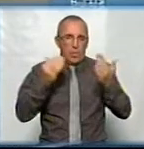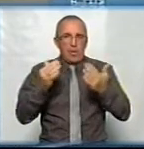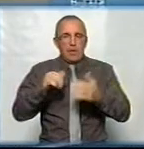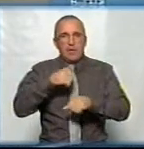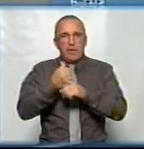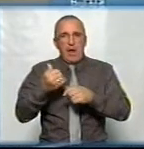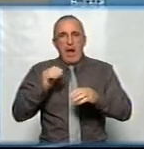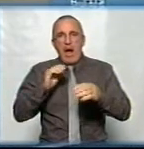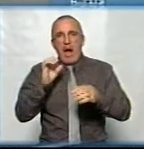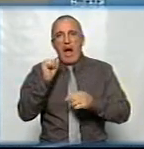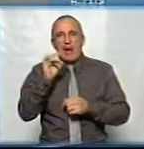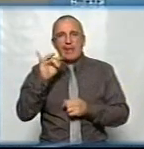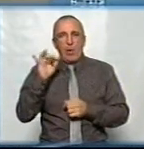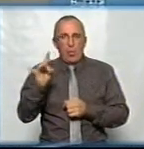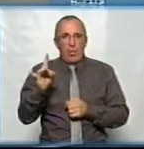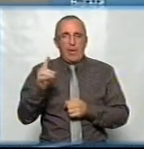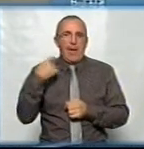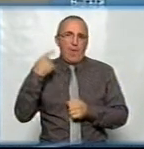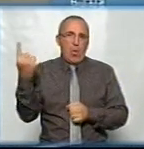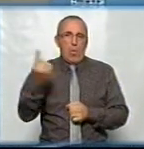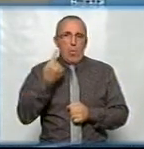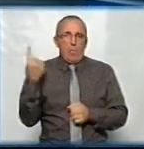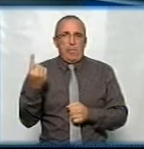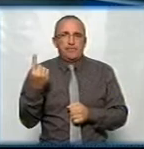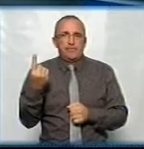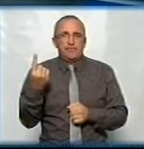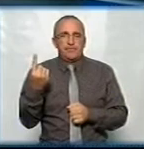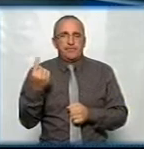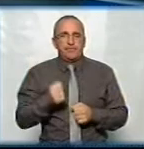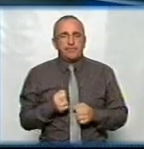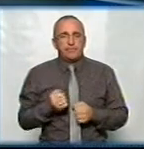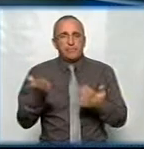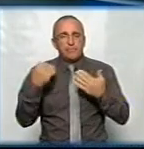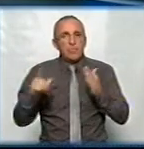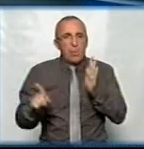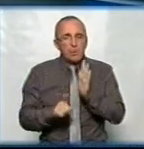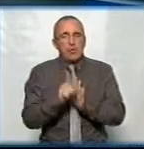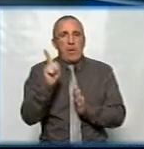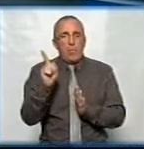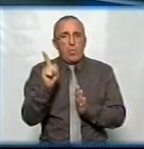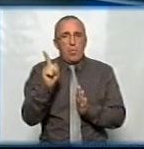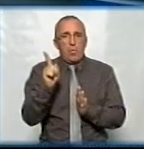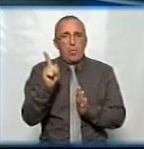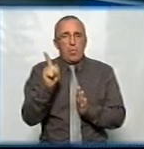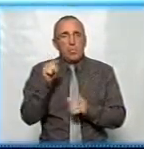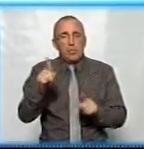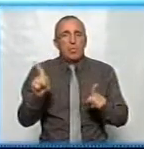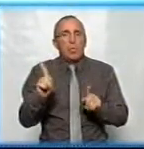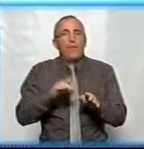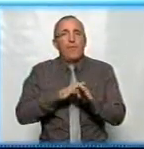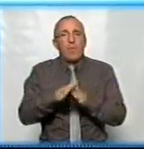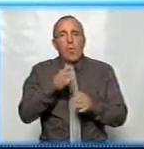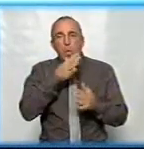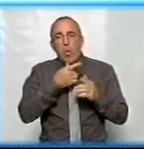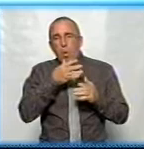головою спілки архітекторів Кіроверадської області. Добрий вечір. Давайте почнемо з того, що відбувається